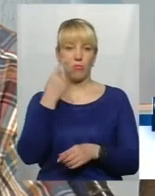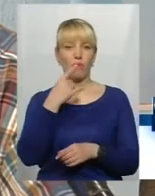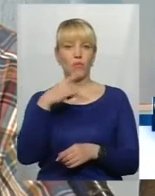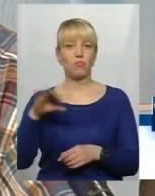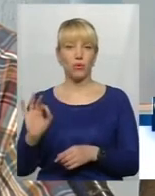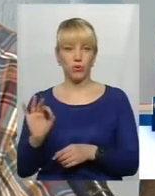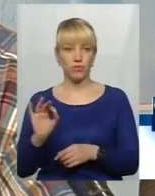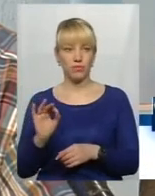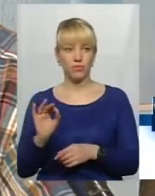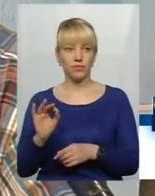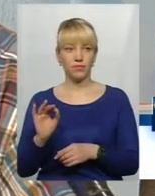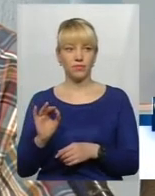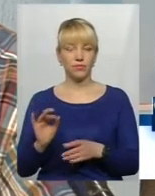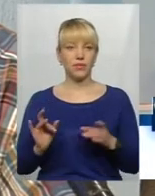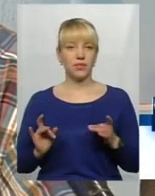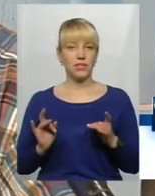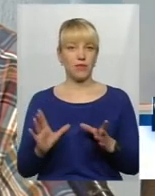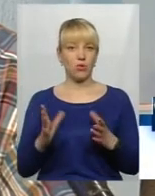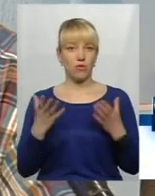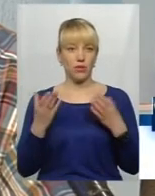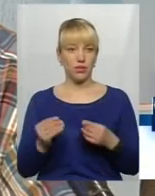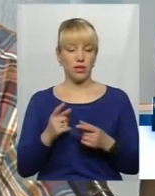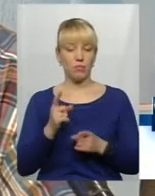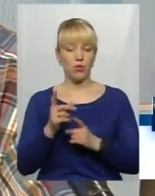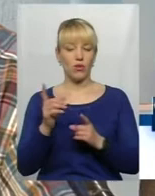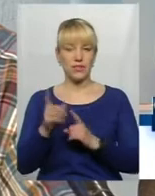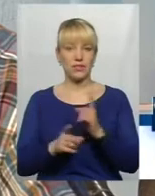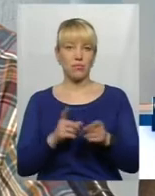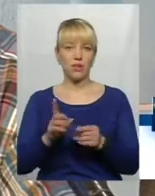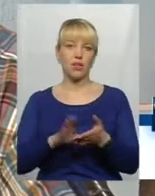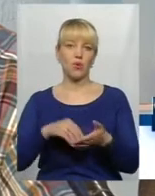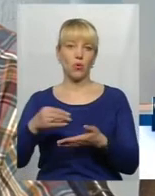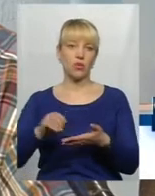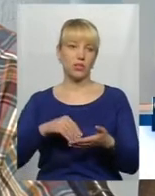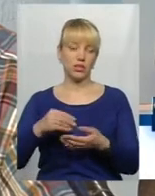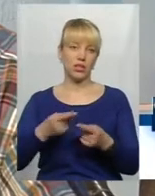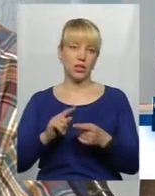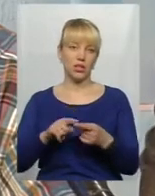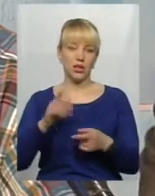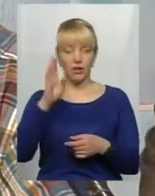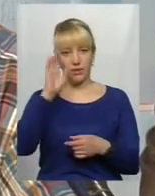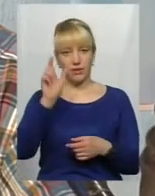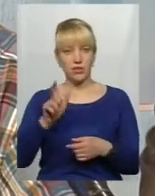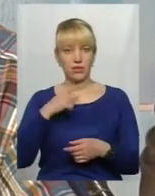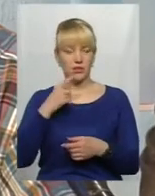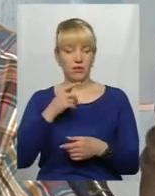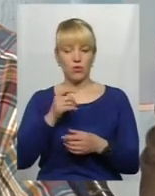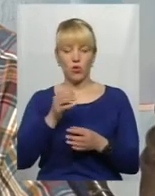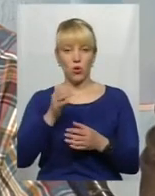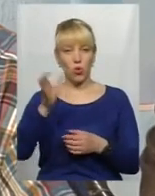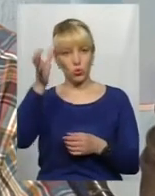святкові дні, про це зміни у календарі. Він сказав досить розумну річ, що